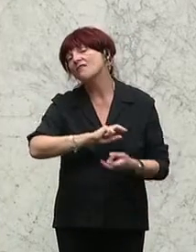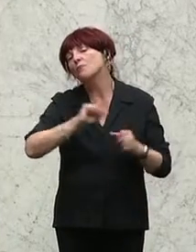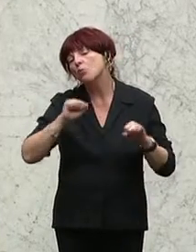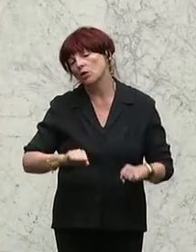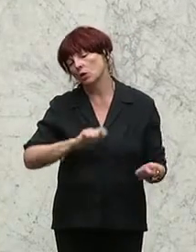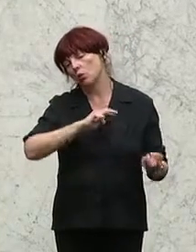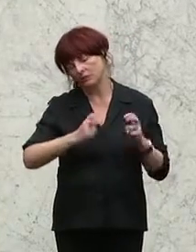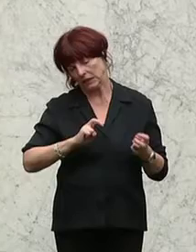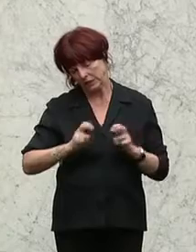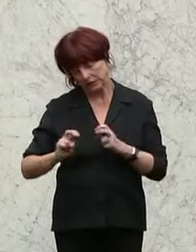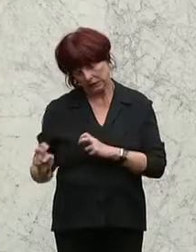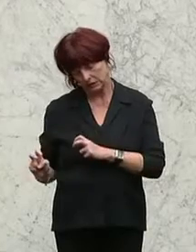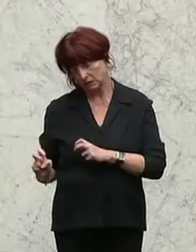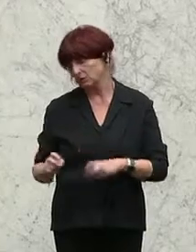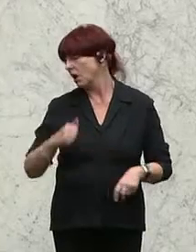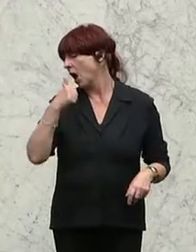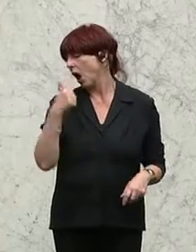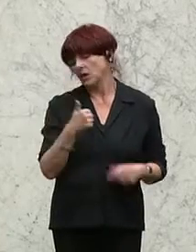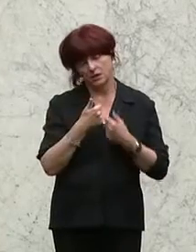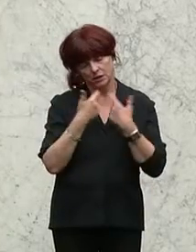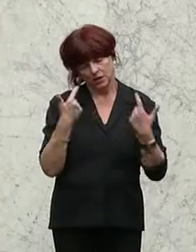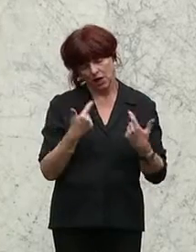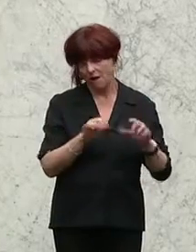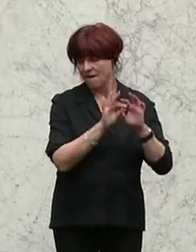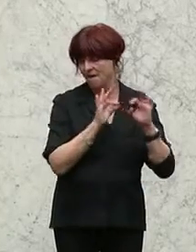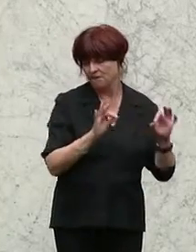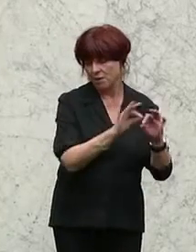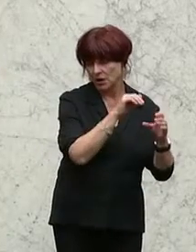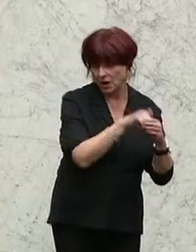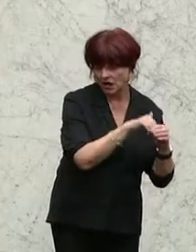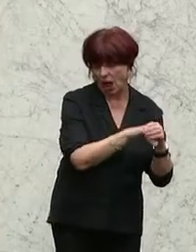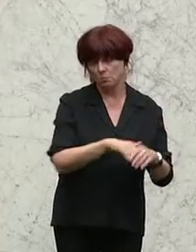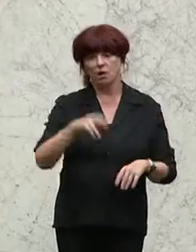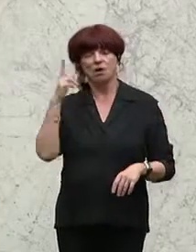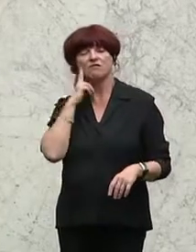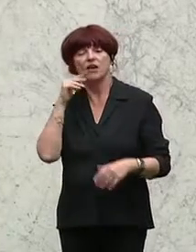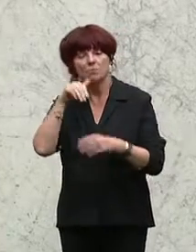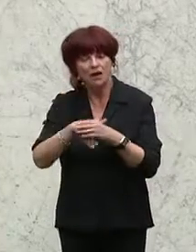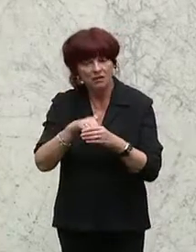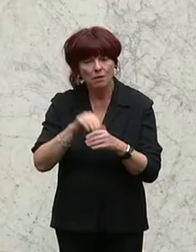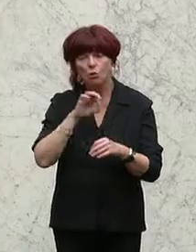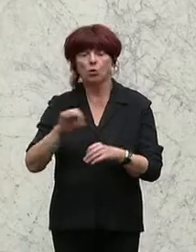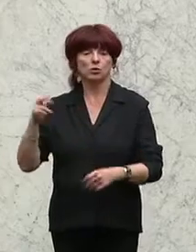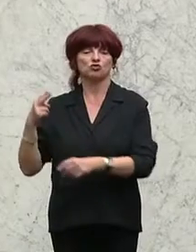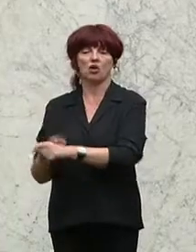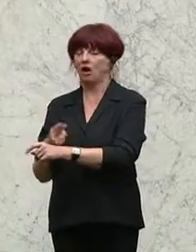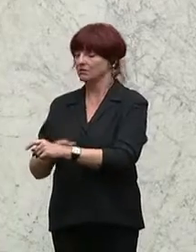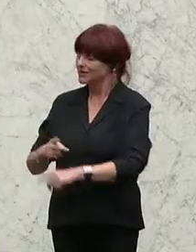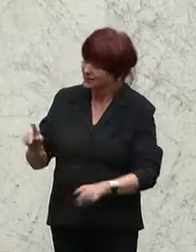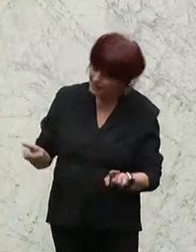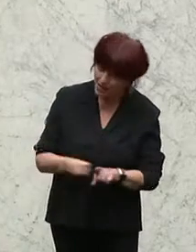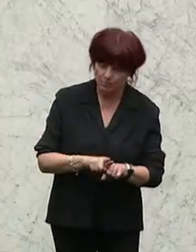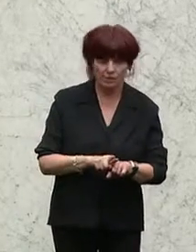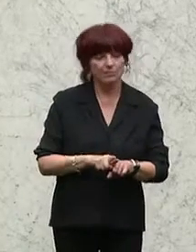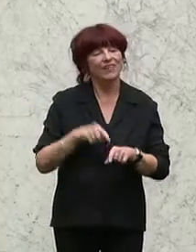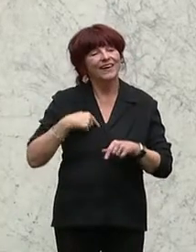Weil eins ist übergleich, ob in der Familie oder in einem Wirtschaftsbetrieb oder im Staat. Wenn ihr regelmäßig